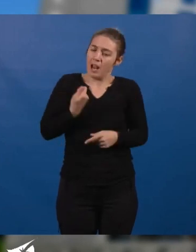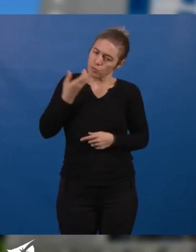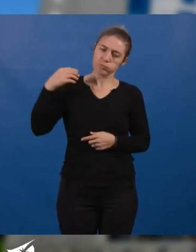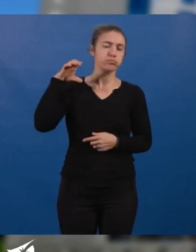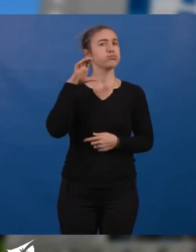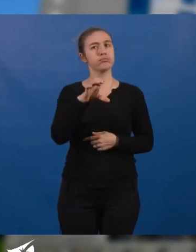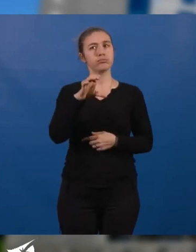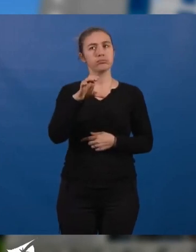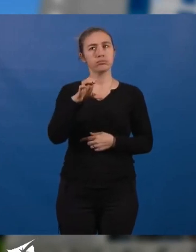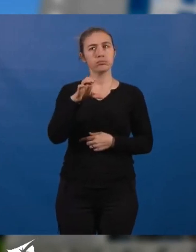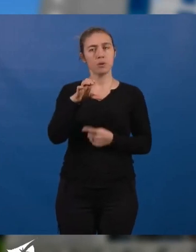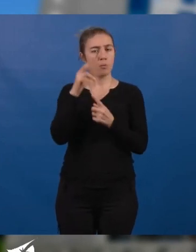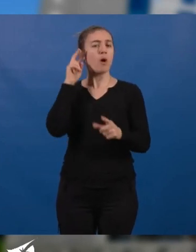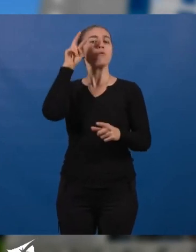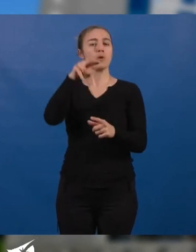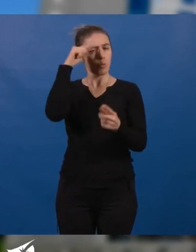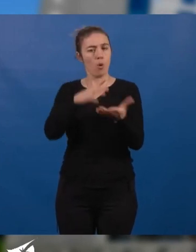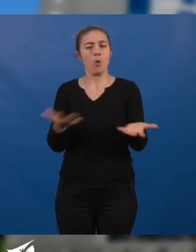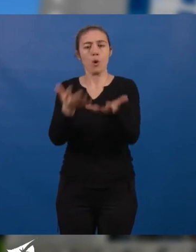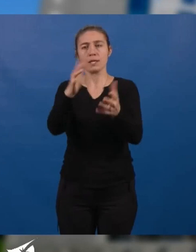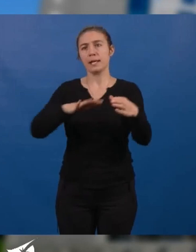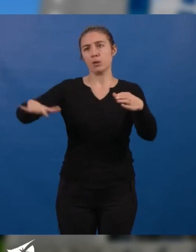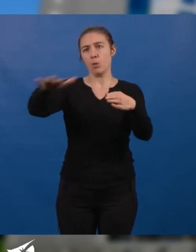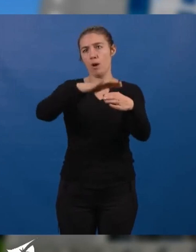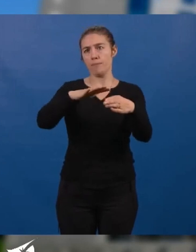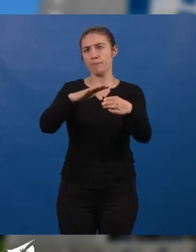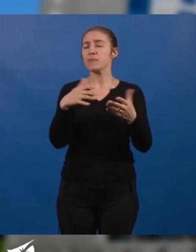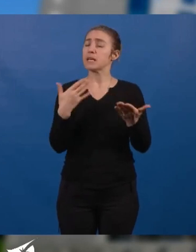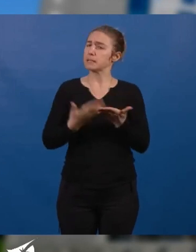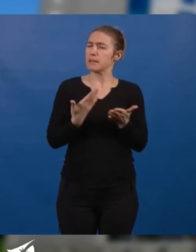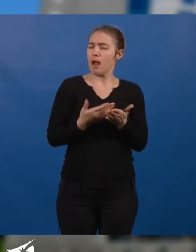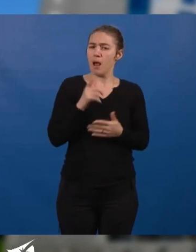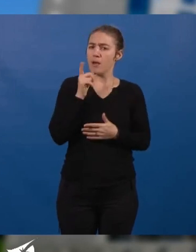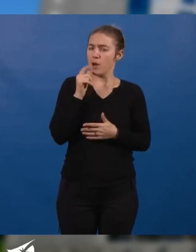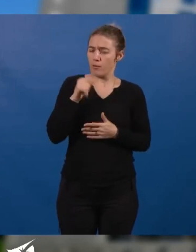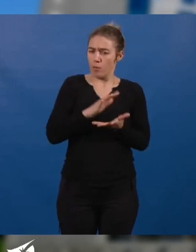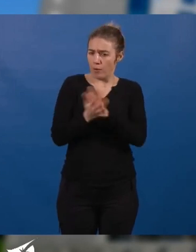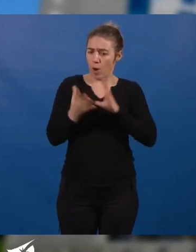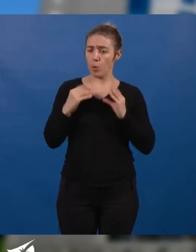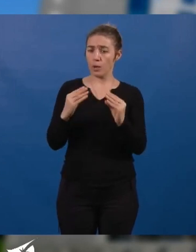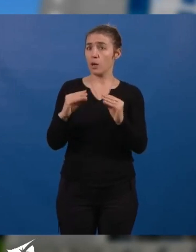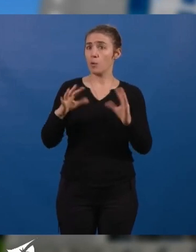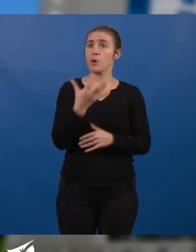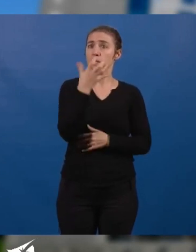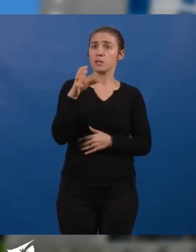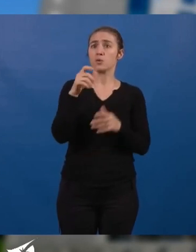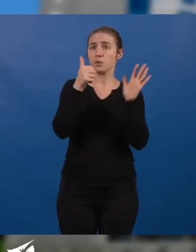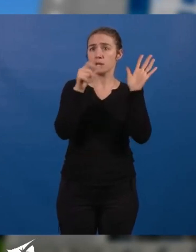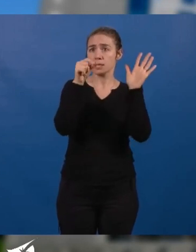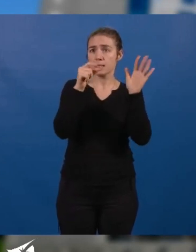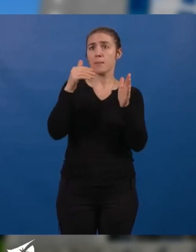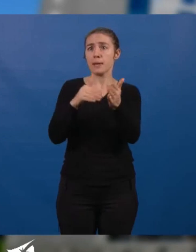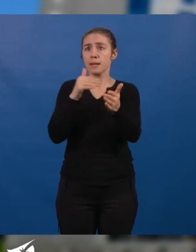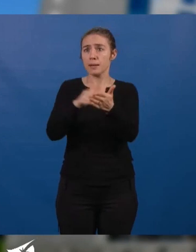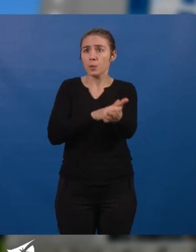vision au service du territoire. Et cet effort, il se matérialise. Il se matérialise par les 570 millions de